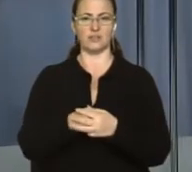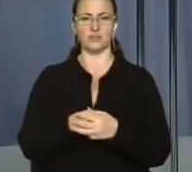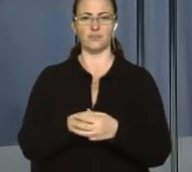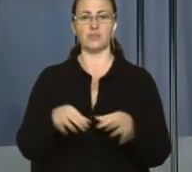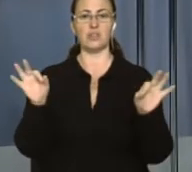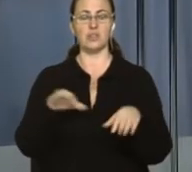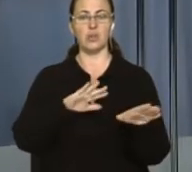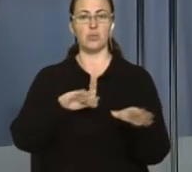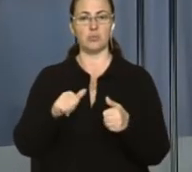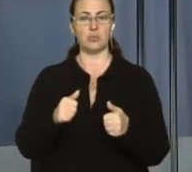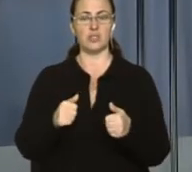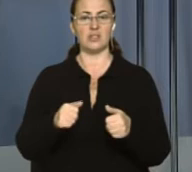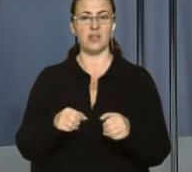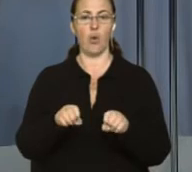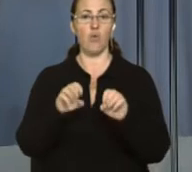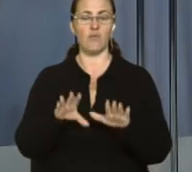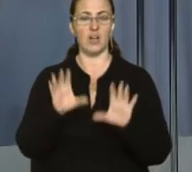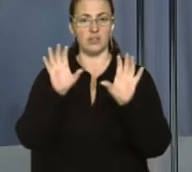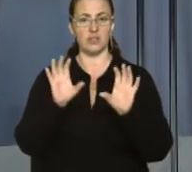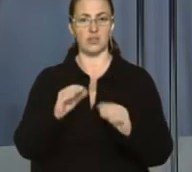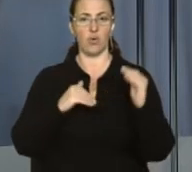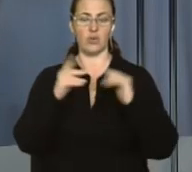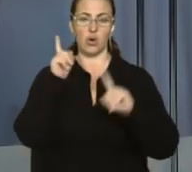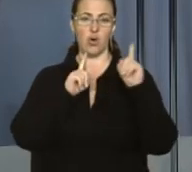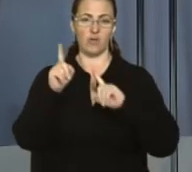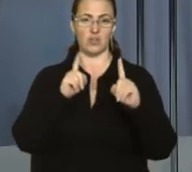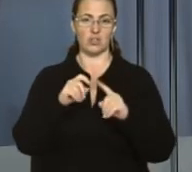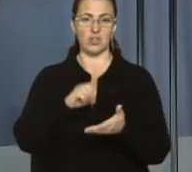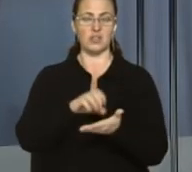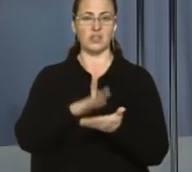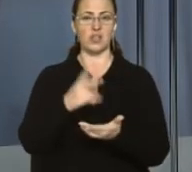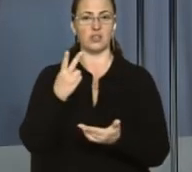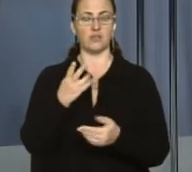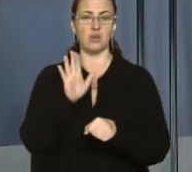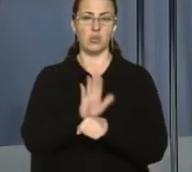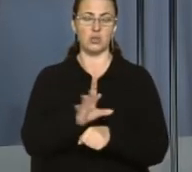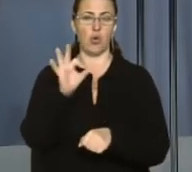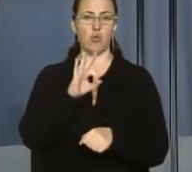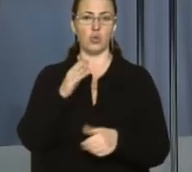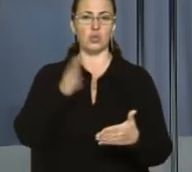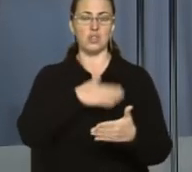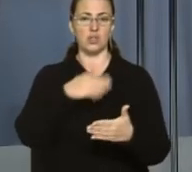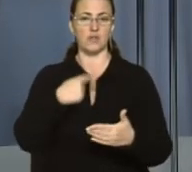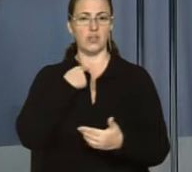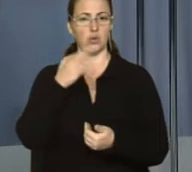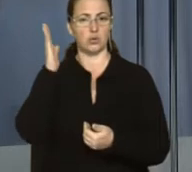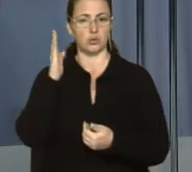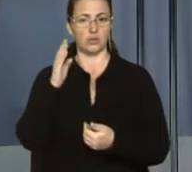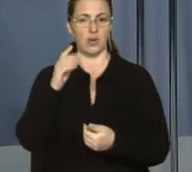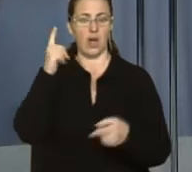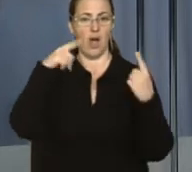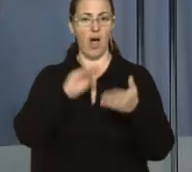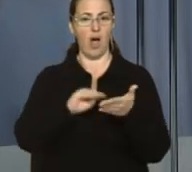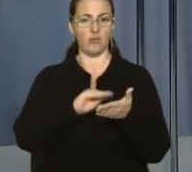одразу після ухвалення закону у Верховній Раді зареєстрували дві постанови про скасування голосування. Автори постанов –